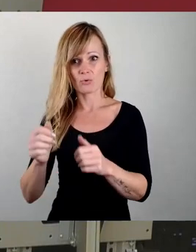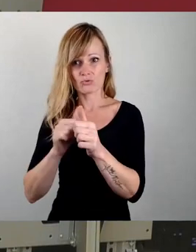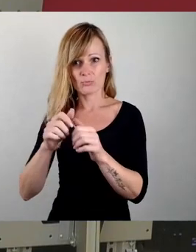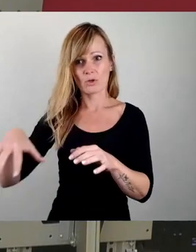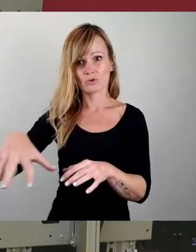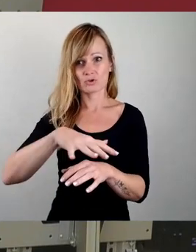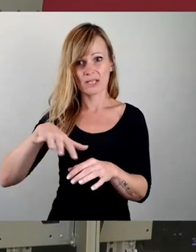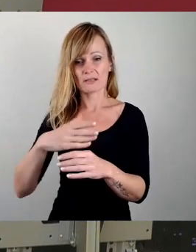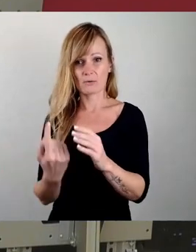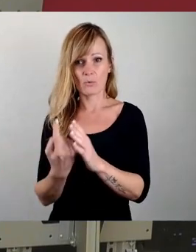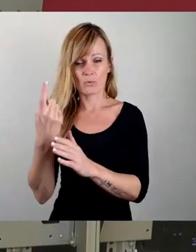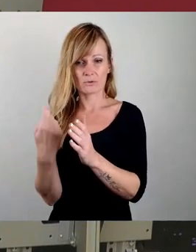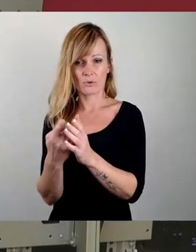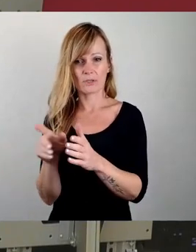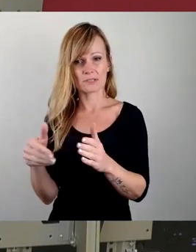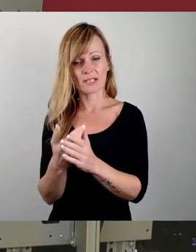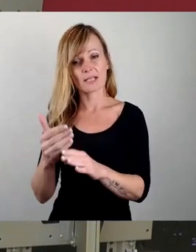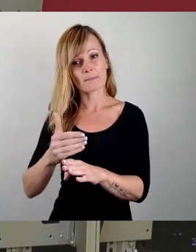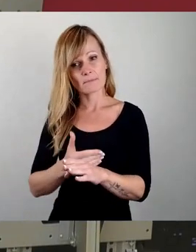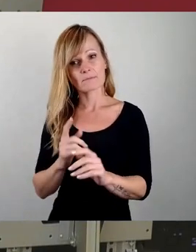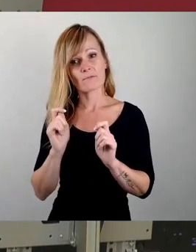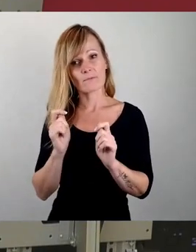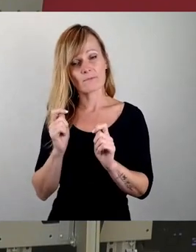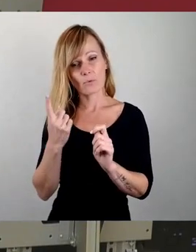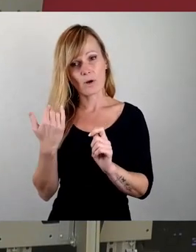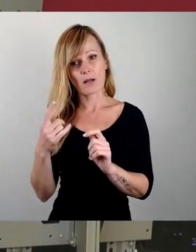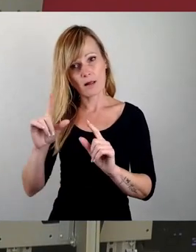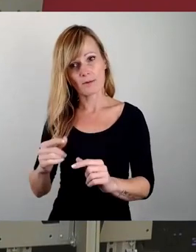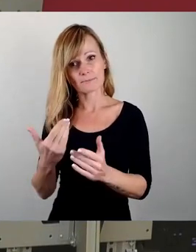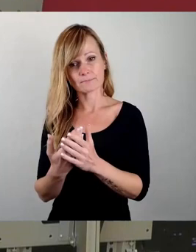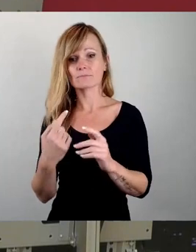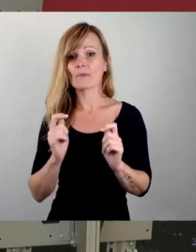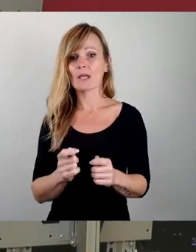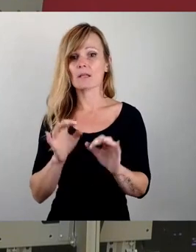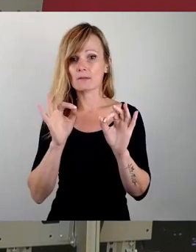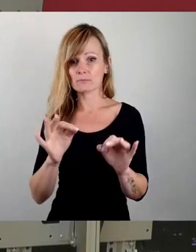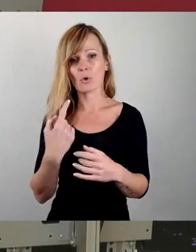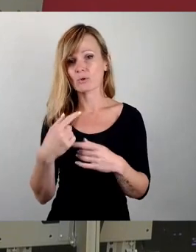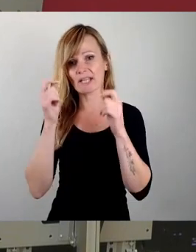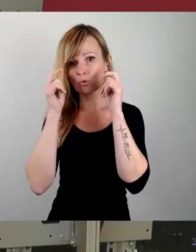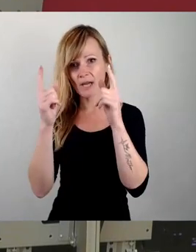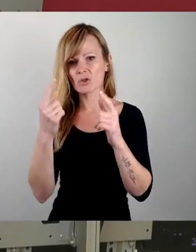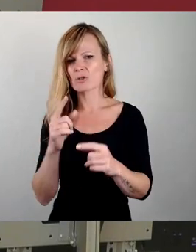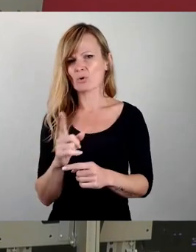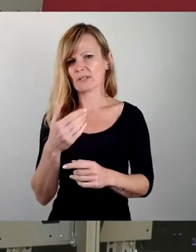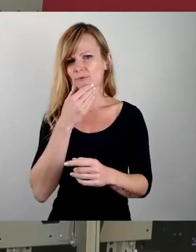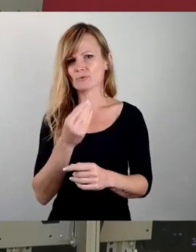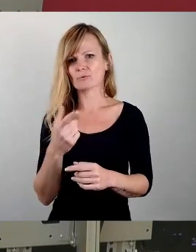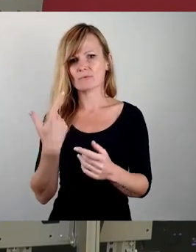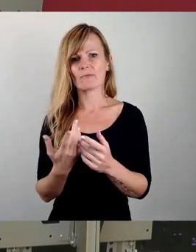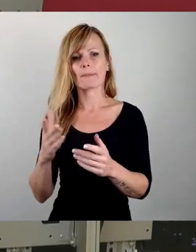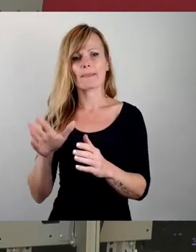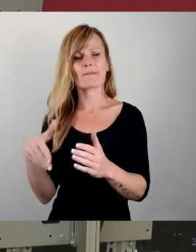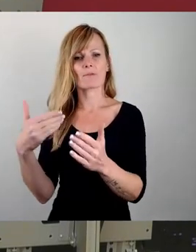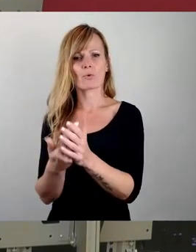sodass das durchaus ein sinnvoller Antrag ist. Ich finde es ohnehin überraschend und sehr entgegenkommt, dass da überhaupt ein Deckungsvorschlag genannt ist, weil